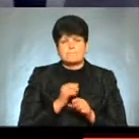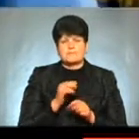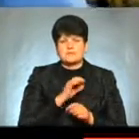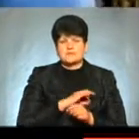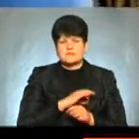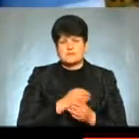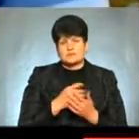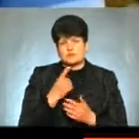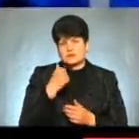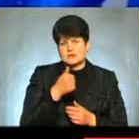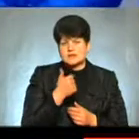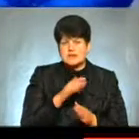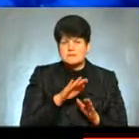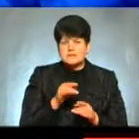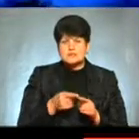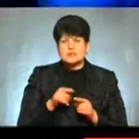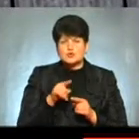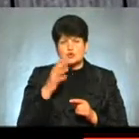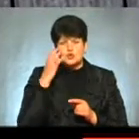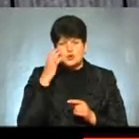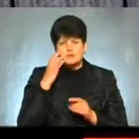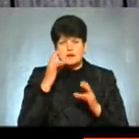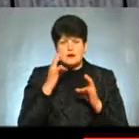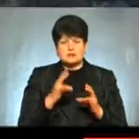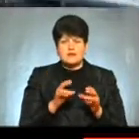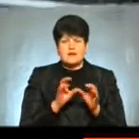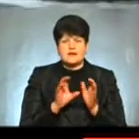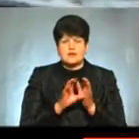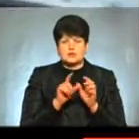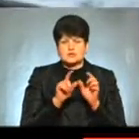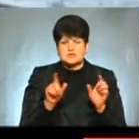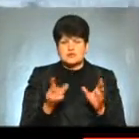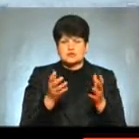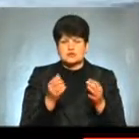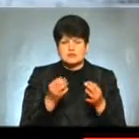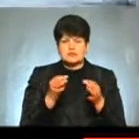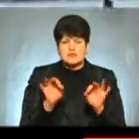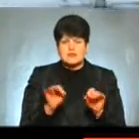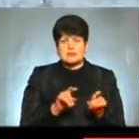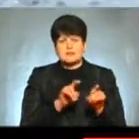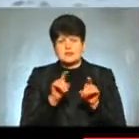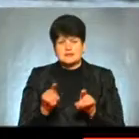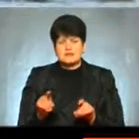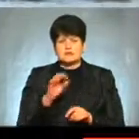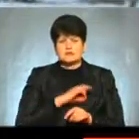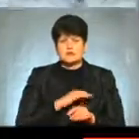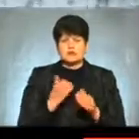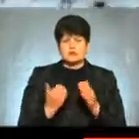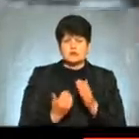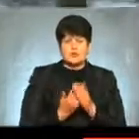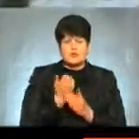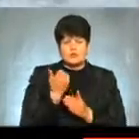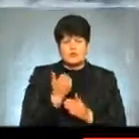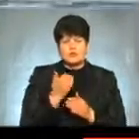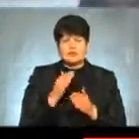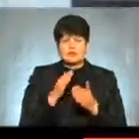тривати близько року І тільки після цього Чорнобильська атомна електростанція отримає ліцензію та перейде до експлуатації нового безпечного конфайнменту та